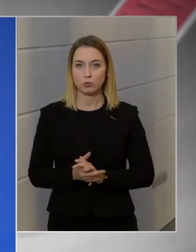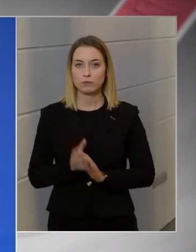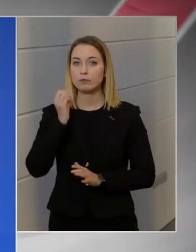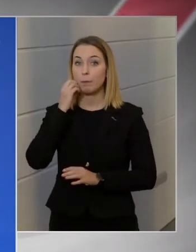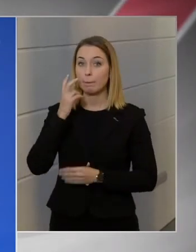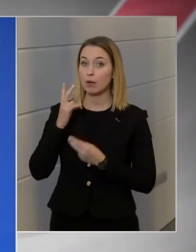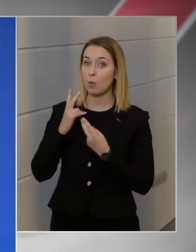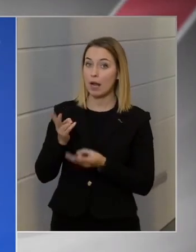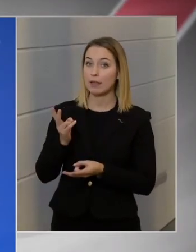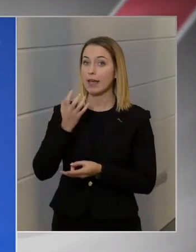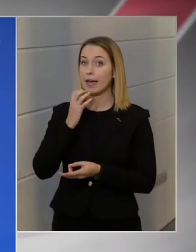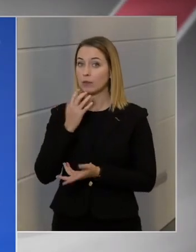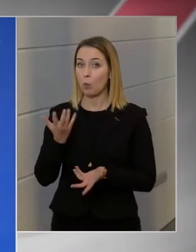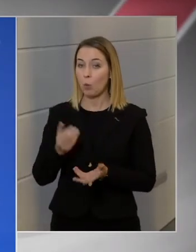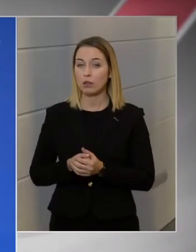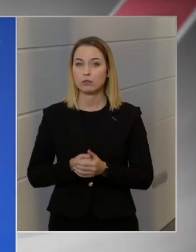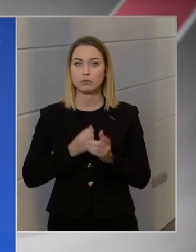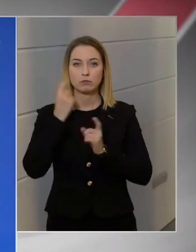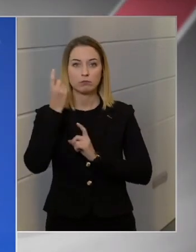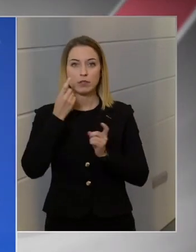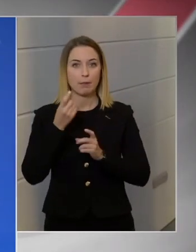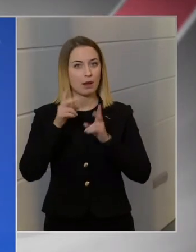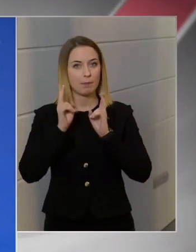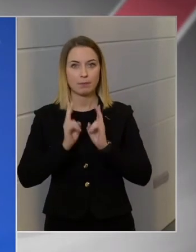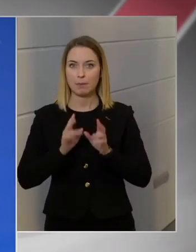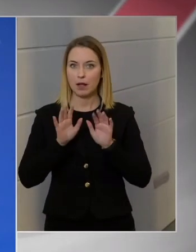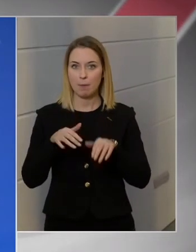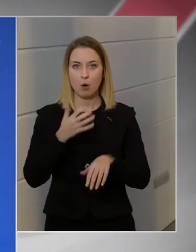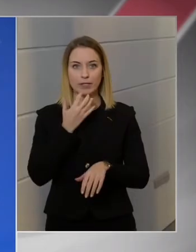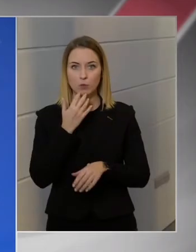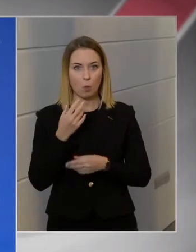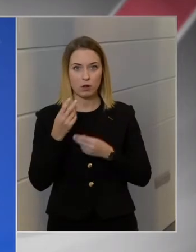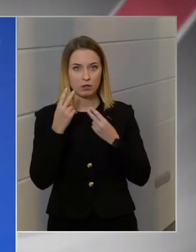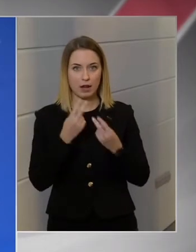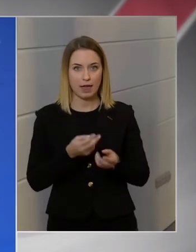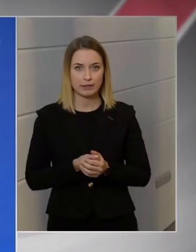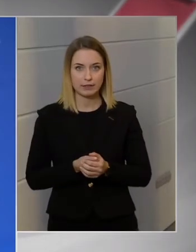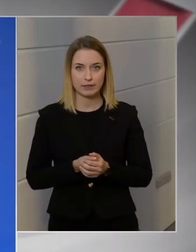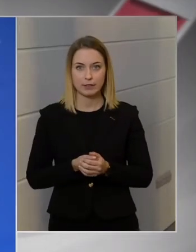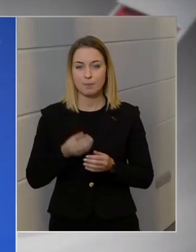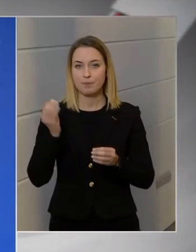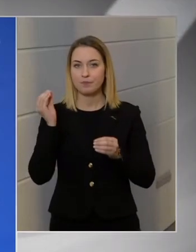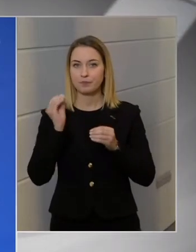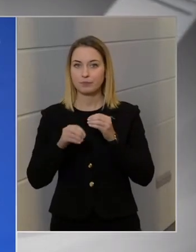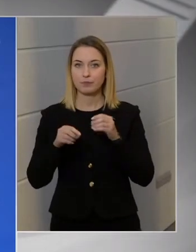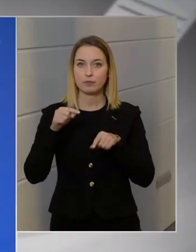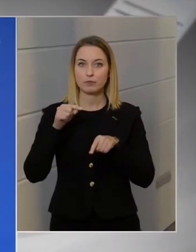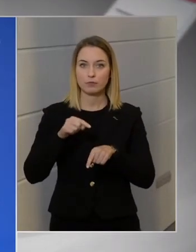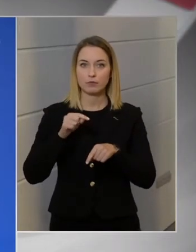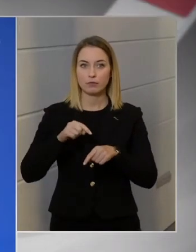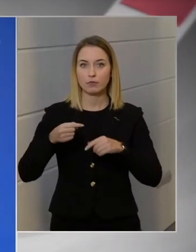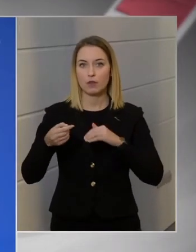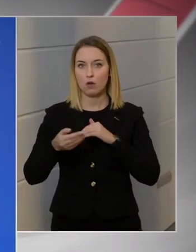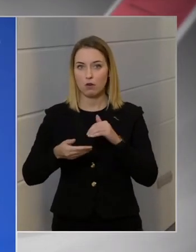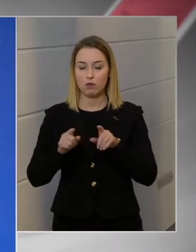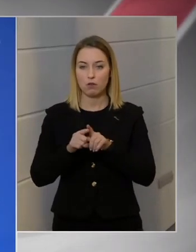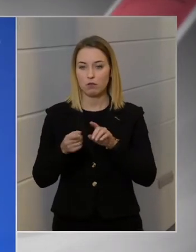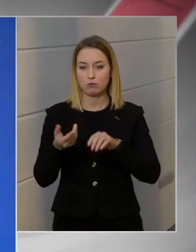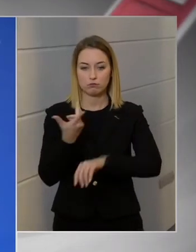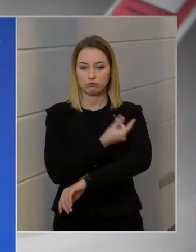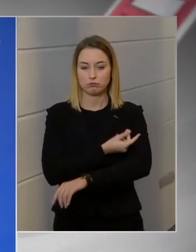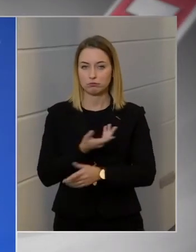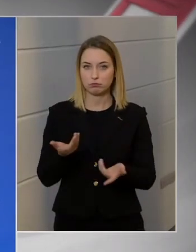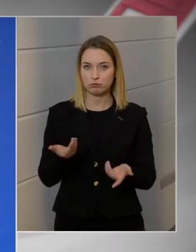mikor látják majd indokoltnak? Én remélem, hogy egyáltalán nem kell majd indokoltnak látni, mert ennek alternatívája az, hogy oltassa be magát mindenki,